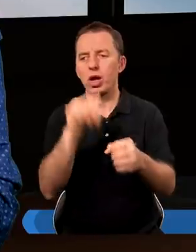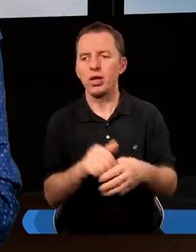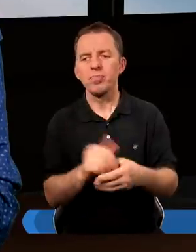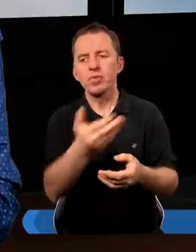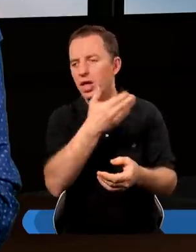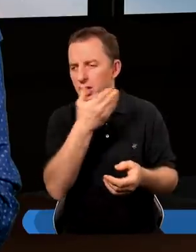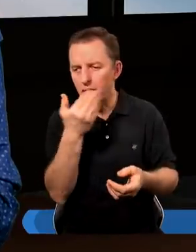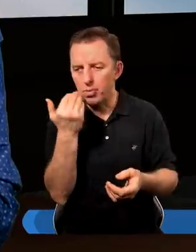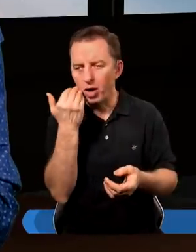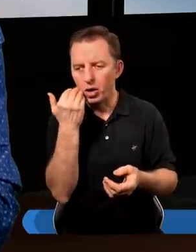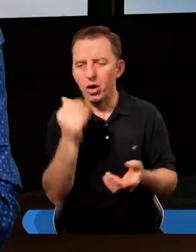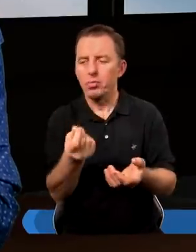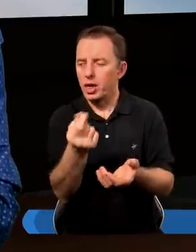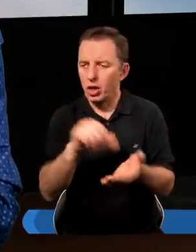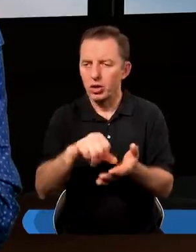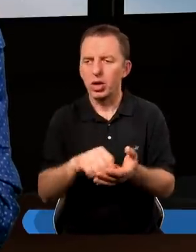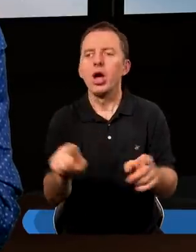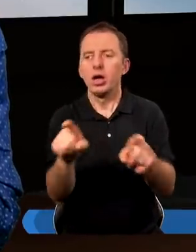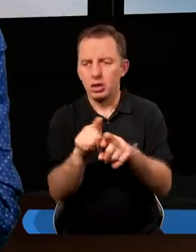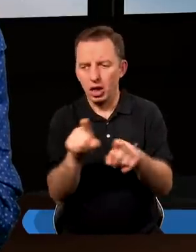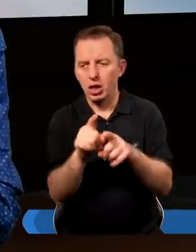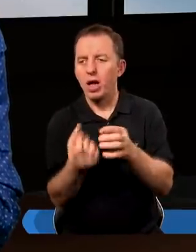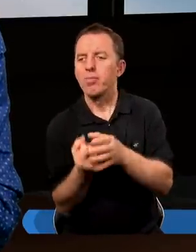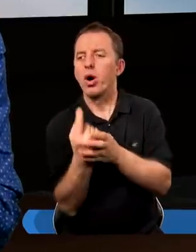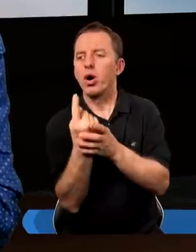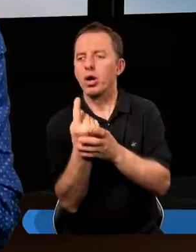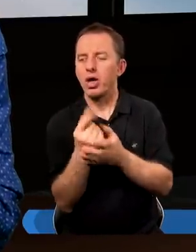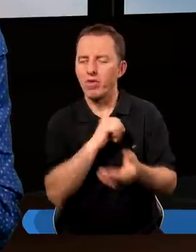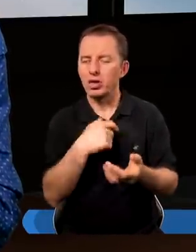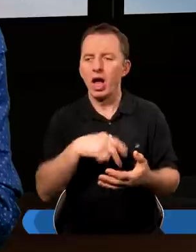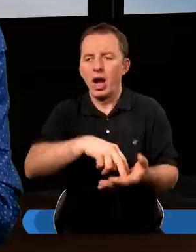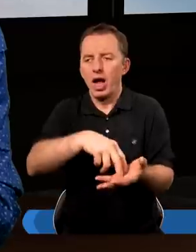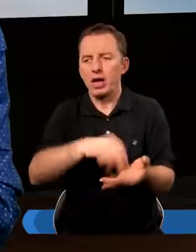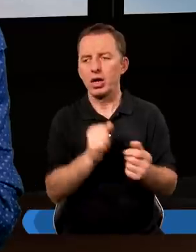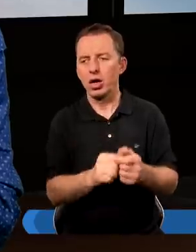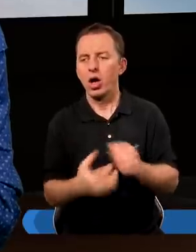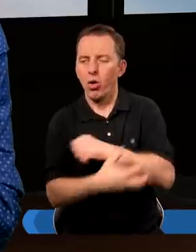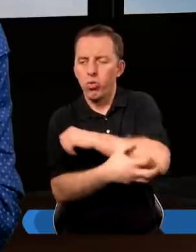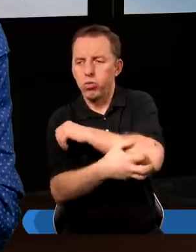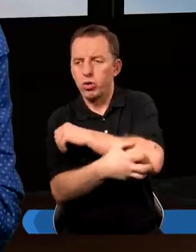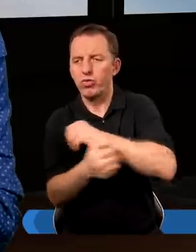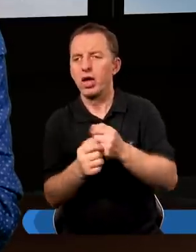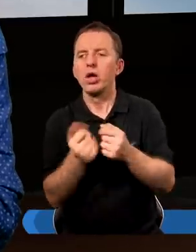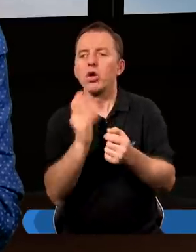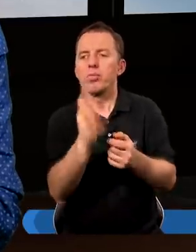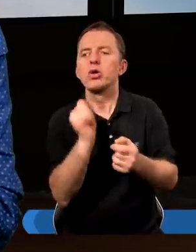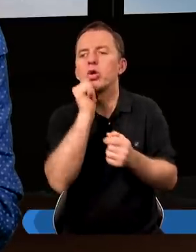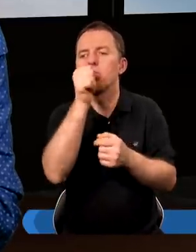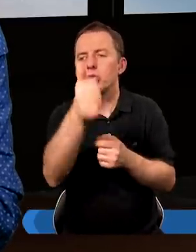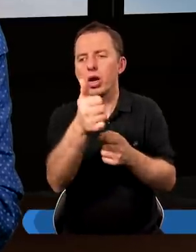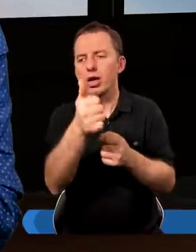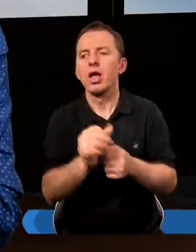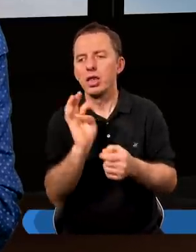nie mają środków, też pojawia się lęk. Lęk ubóstwa, co będzie